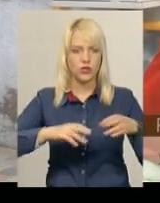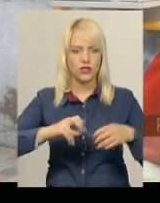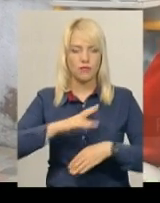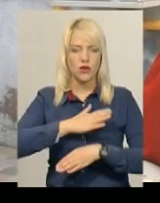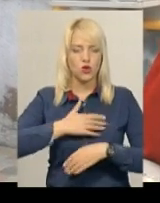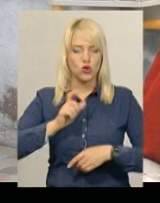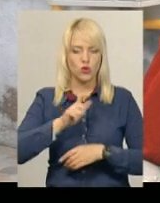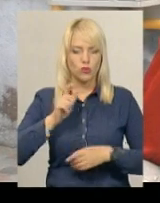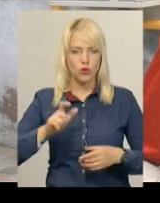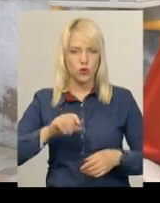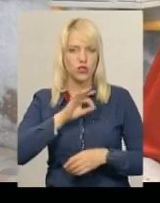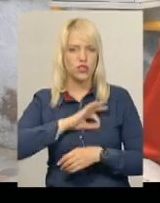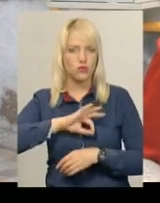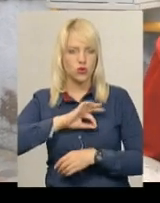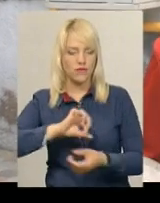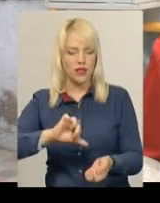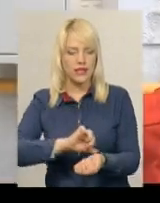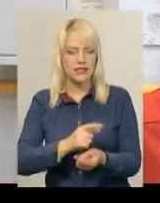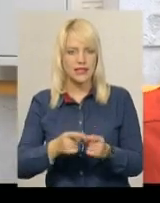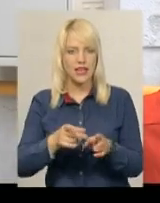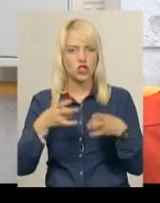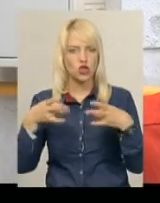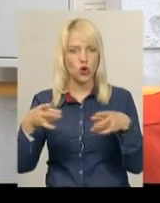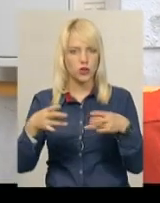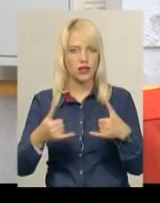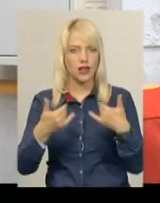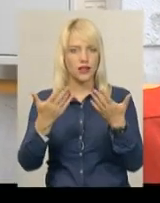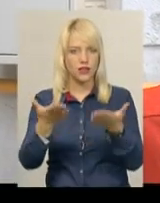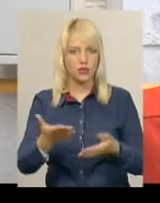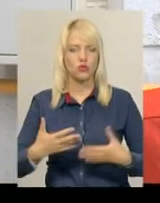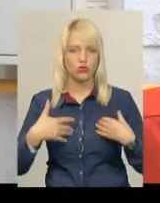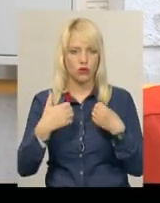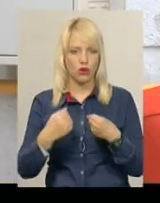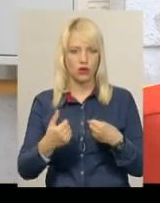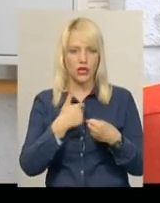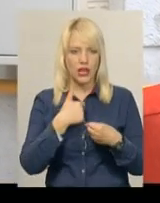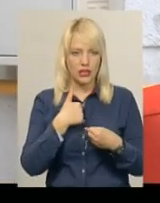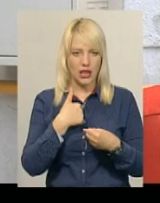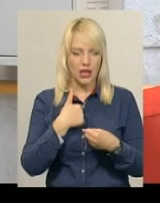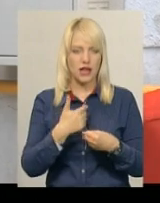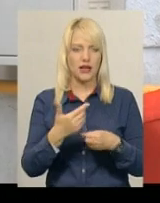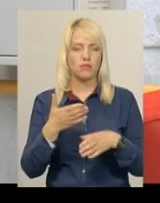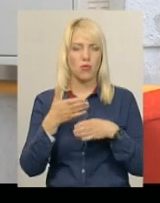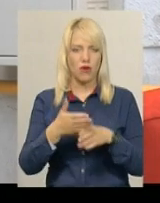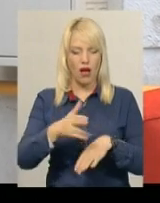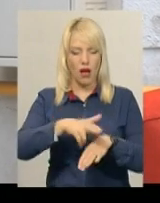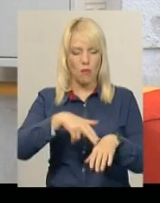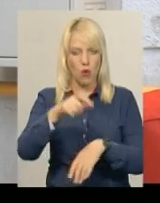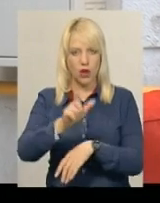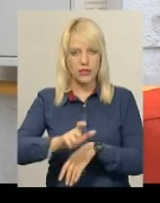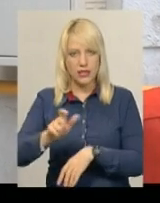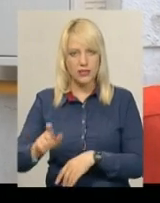наркотики, бо це зашкодить їхньому здоров'ю. Я допомагаю поліцейським,